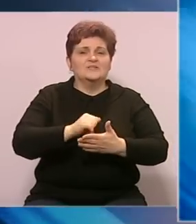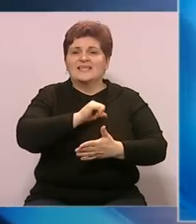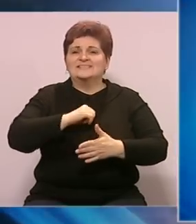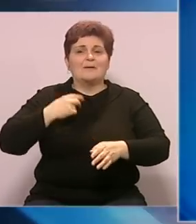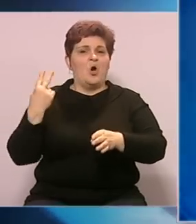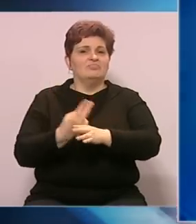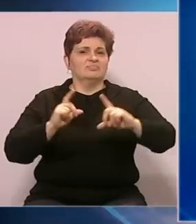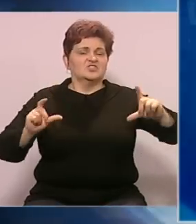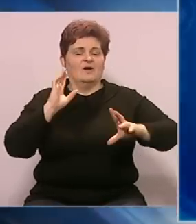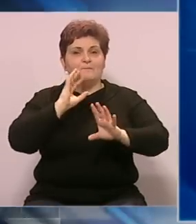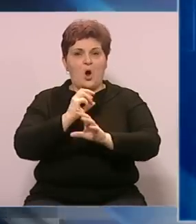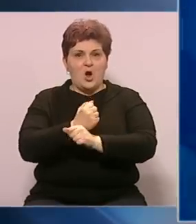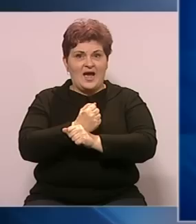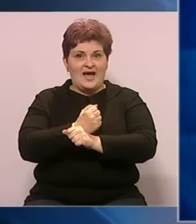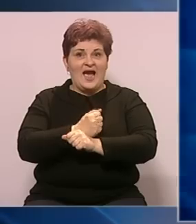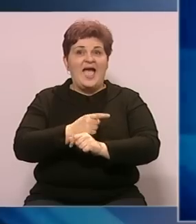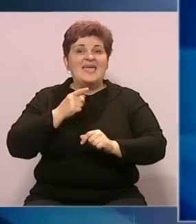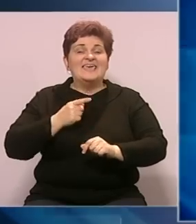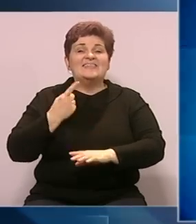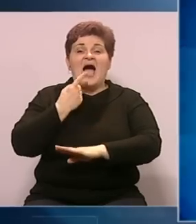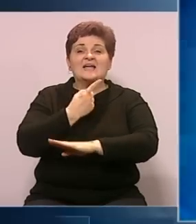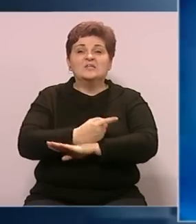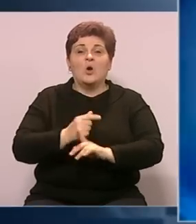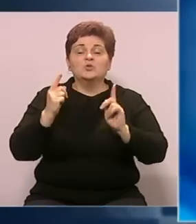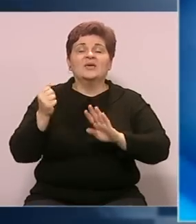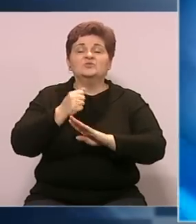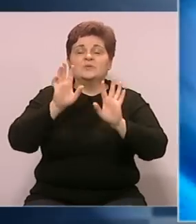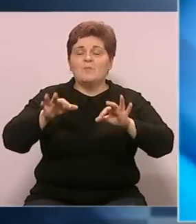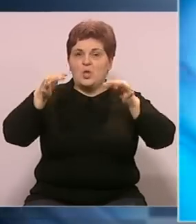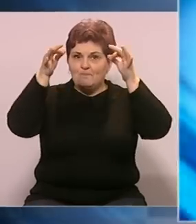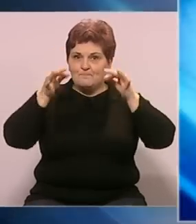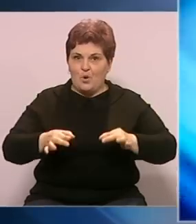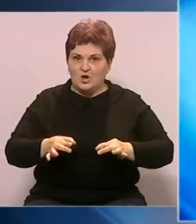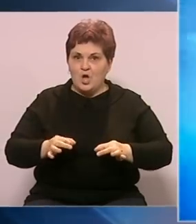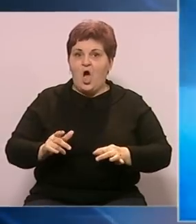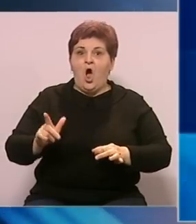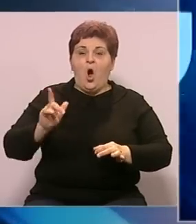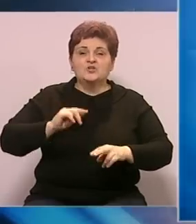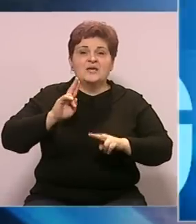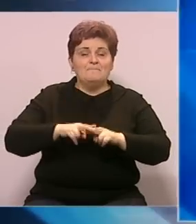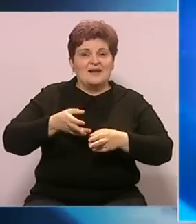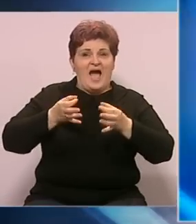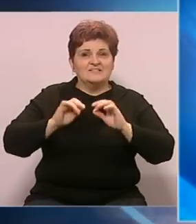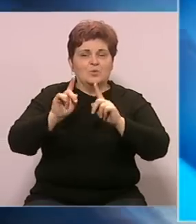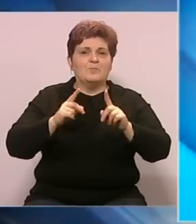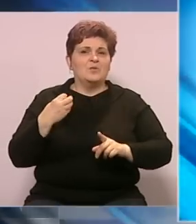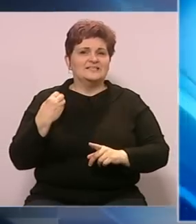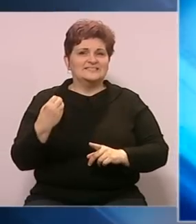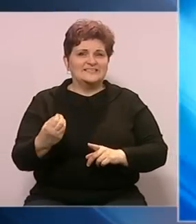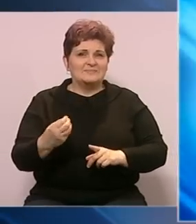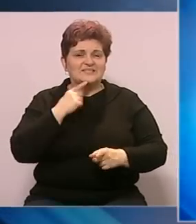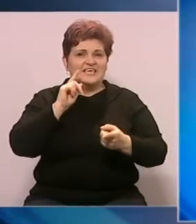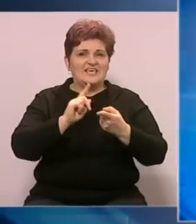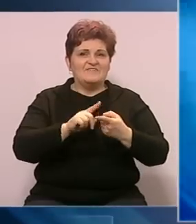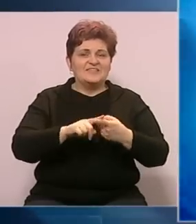samo država Bosna i Hercegovina i da se odluke Ustavnog suda moraju poštovati. Očekivano pravni stručnjaci u Republici Srpskoj i